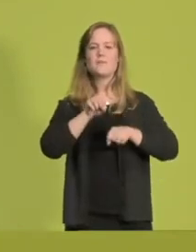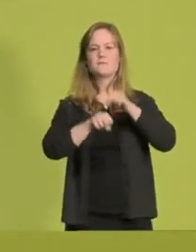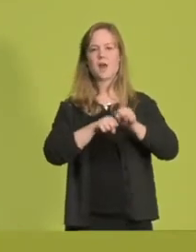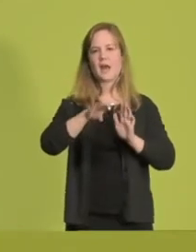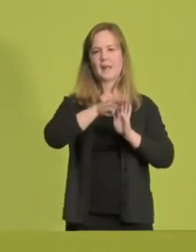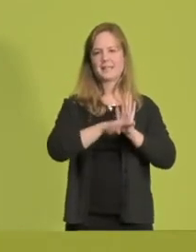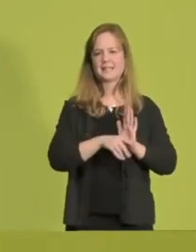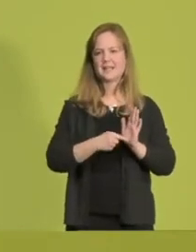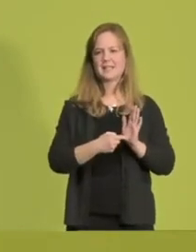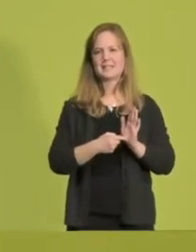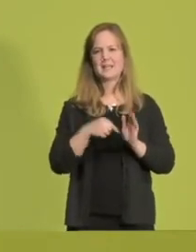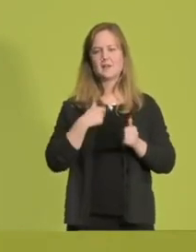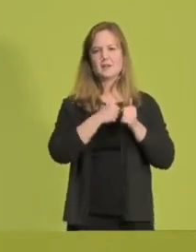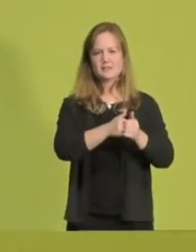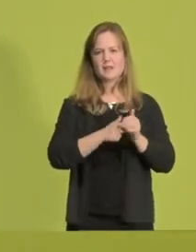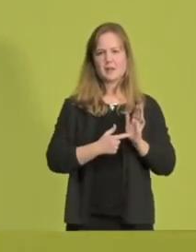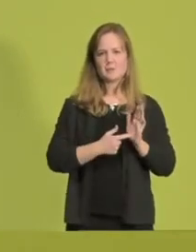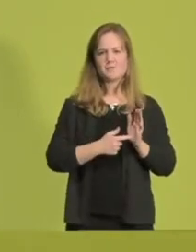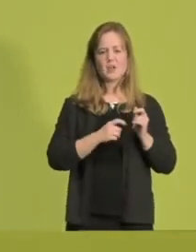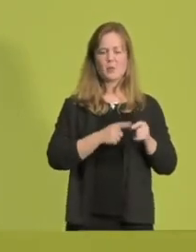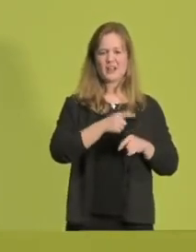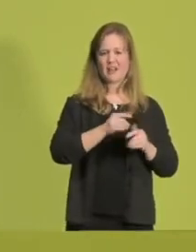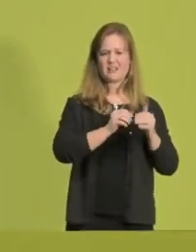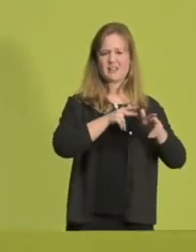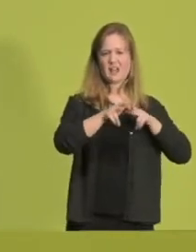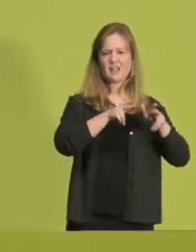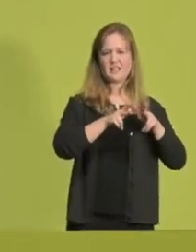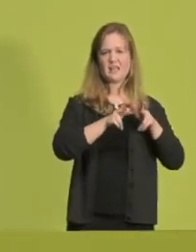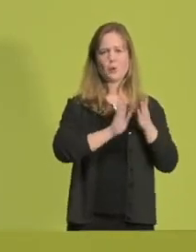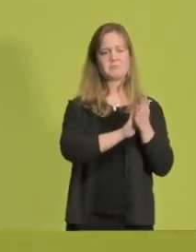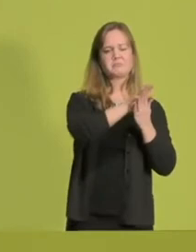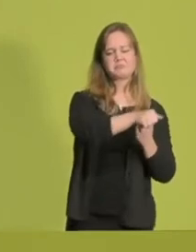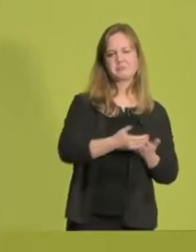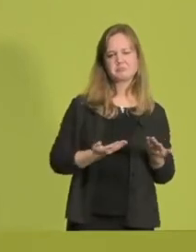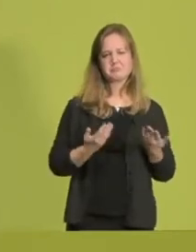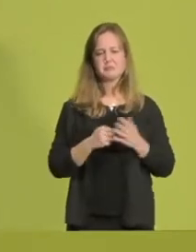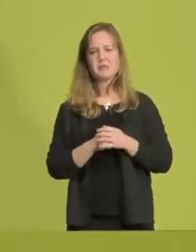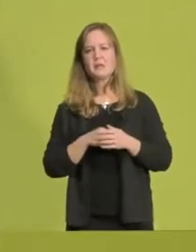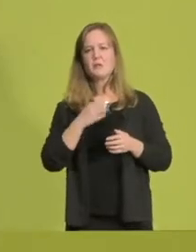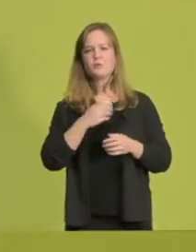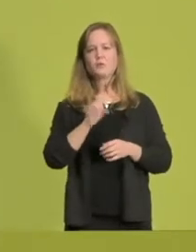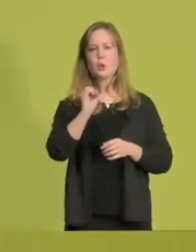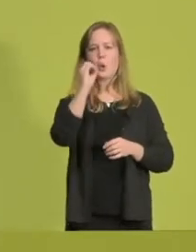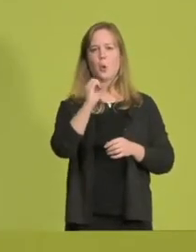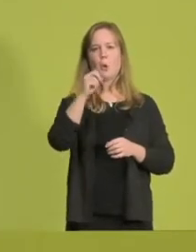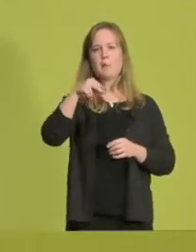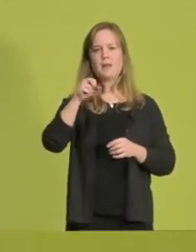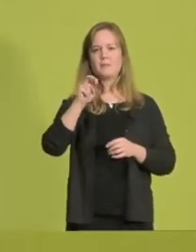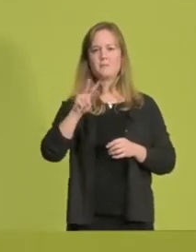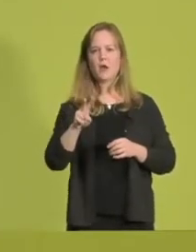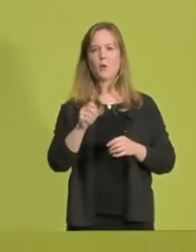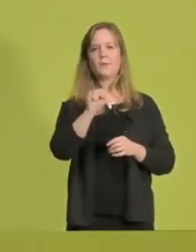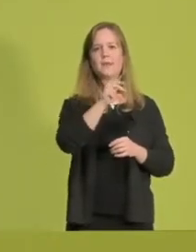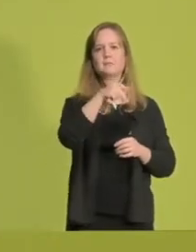Wort und wir wollen diesen zahnlosen Tiger der jetzigen Landesregierung entsprechend überwinden. Wir wollen unseren ÖPNV und unseren SBNV ausbauen.